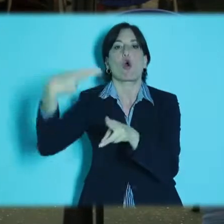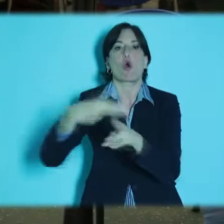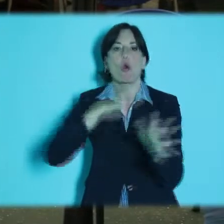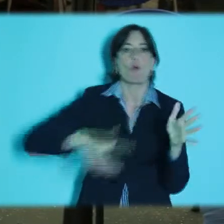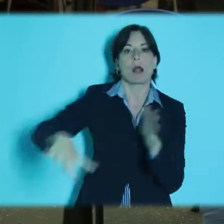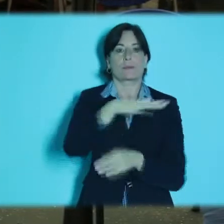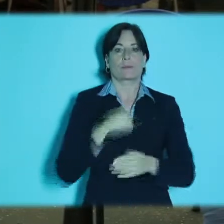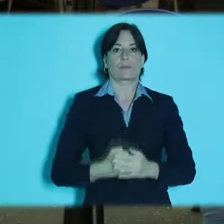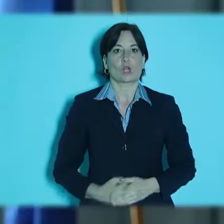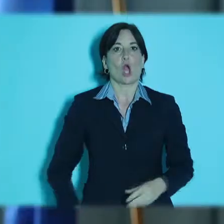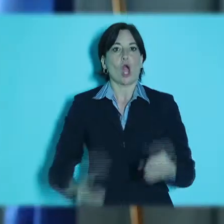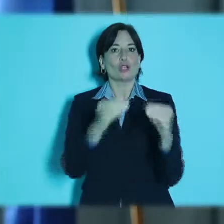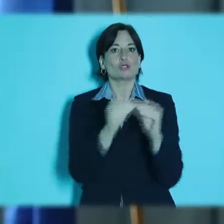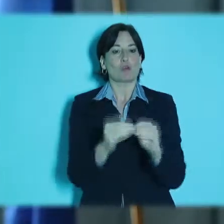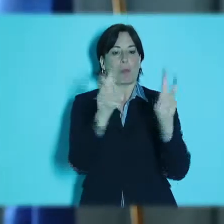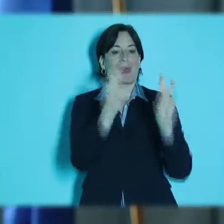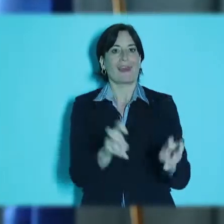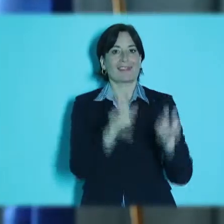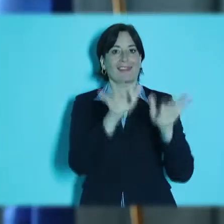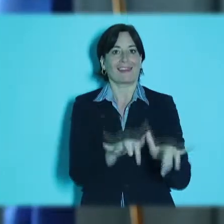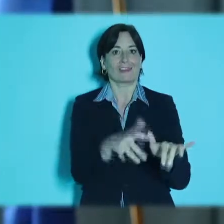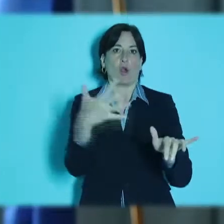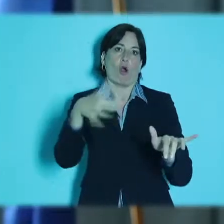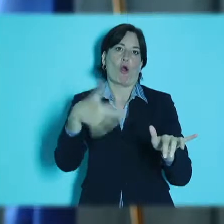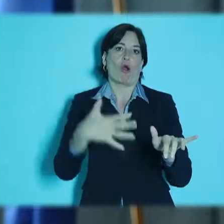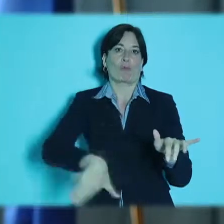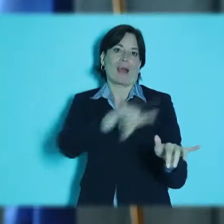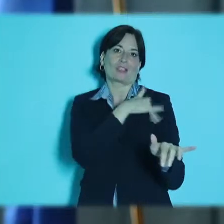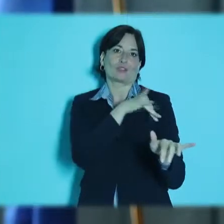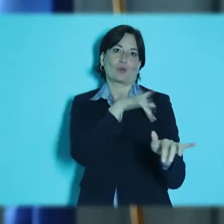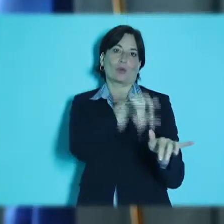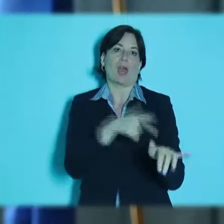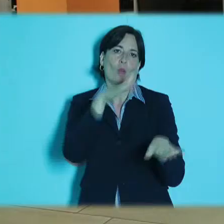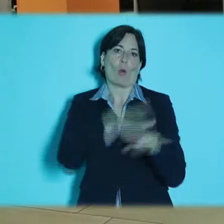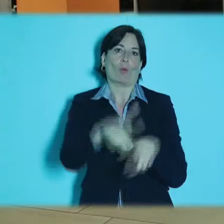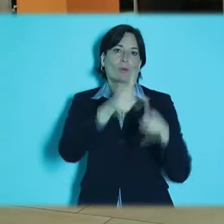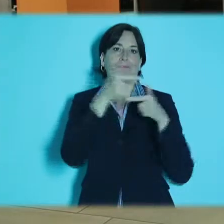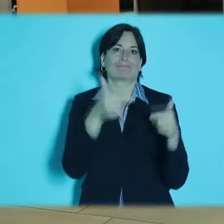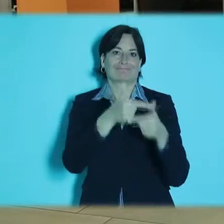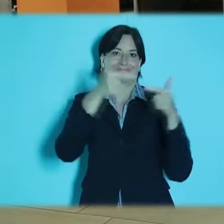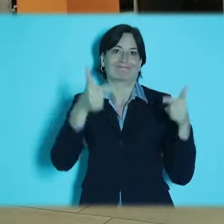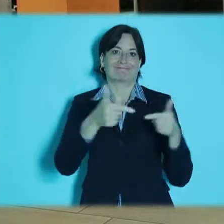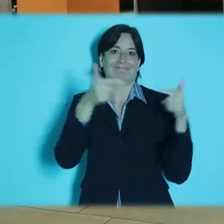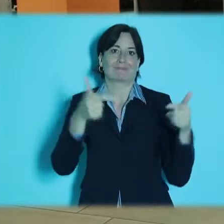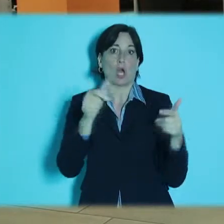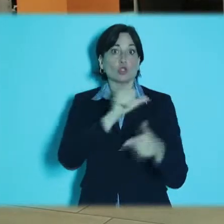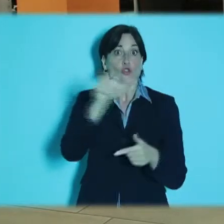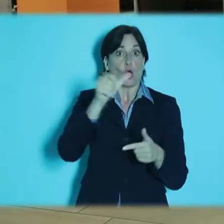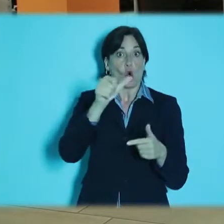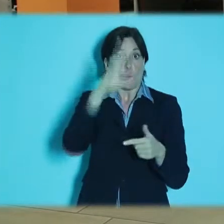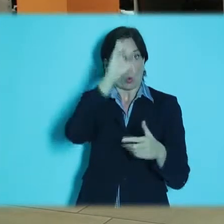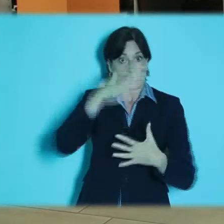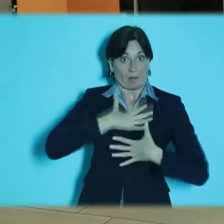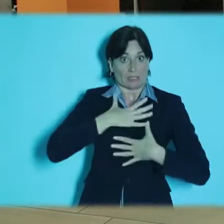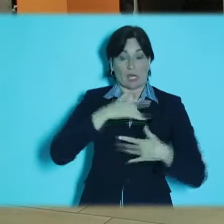della città di Roma. L'uso di strumentazione online per lo studente sta prendendo sempre più piede, non solo da noi ma in tutti